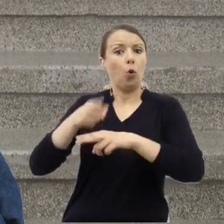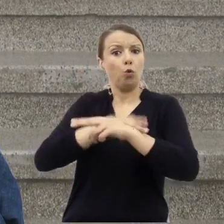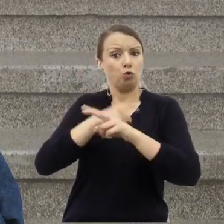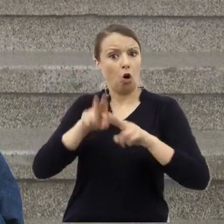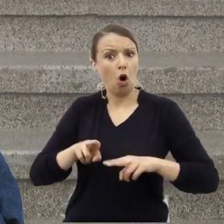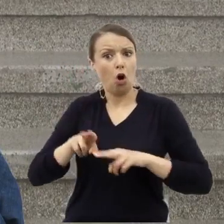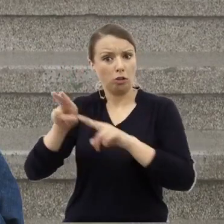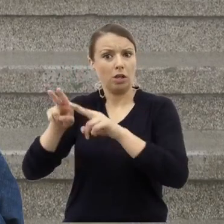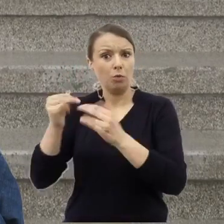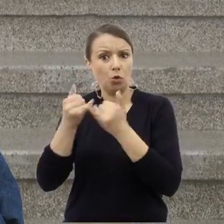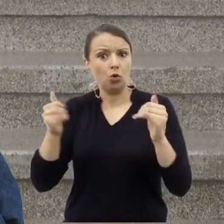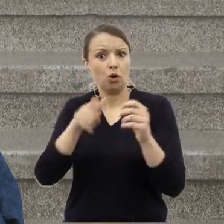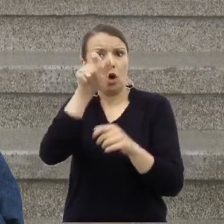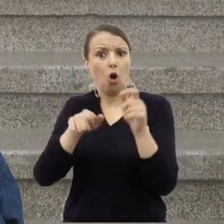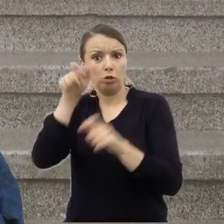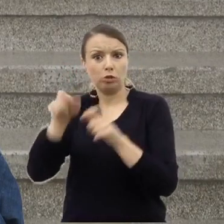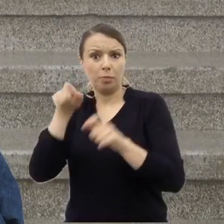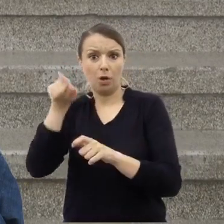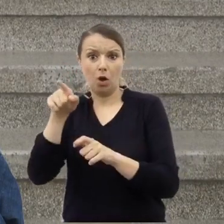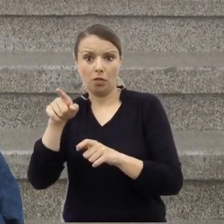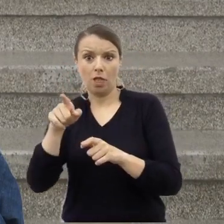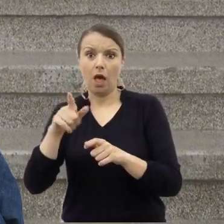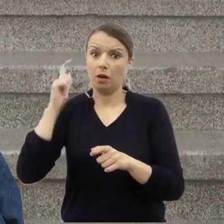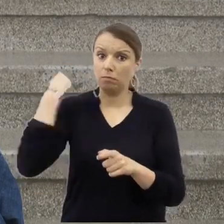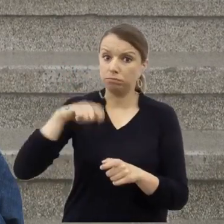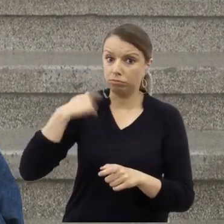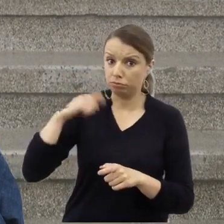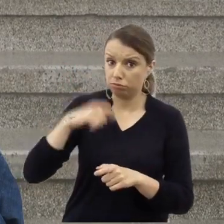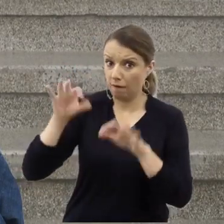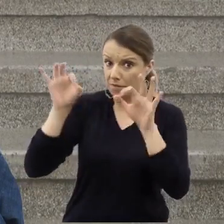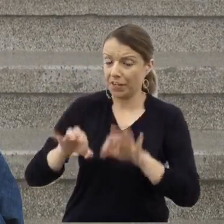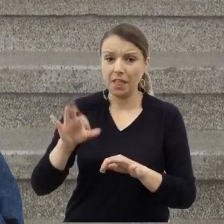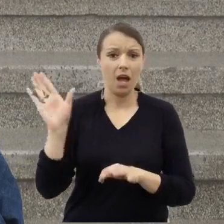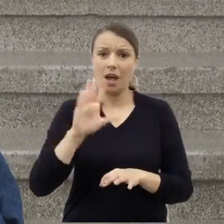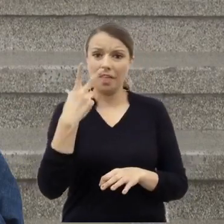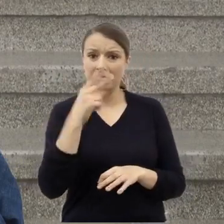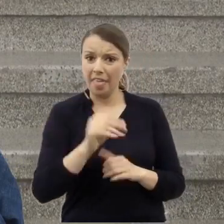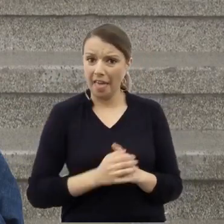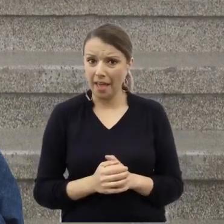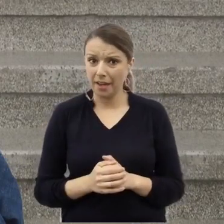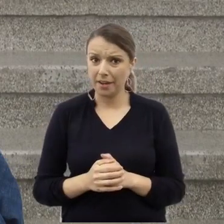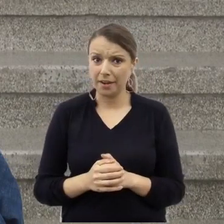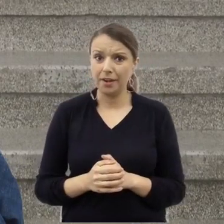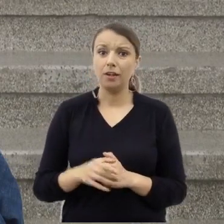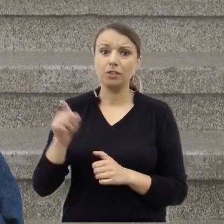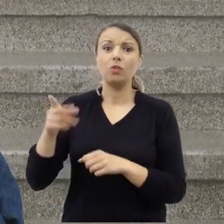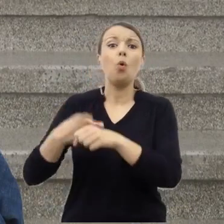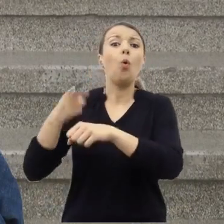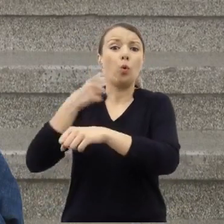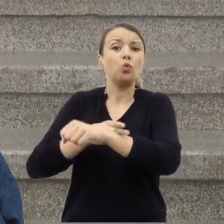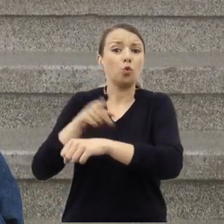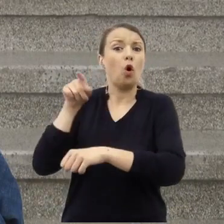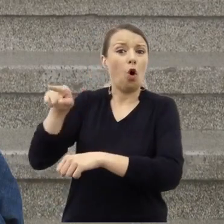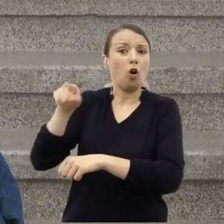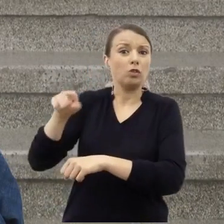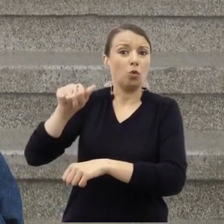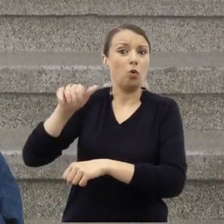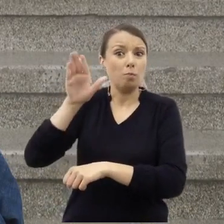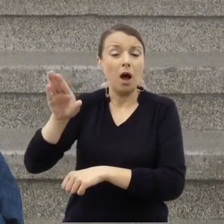sposób do pogromu. Wręcz przeciwnie, oficerowie tego urzędu, jak dowiodłam niezbicie,